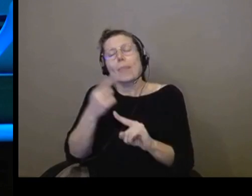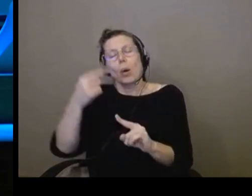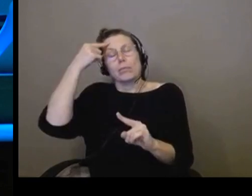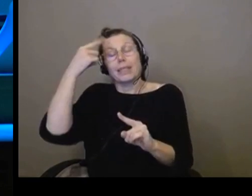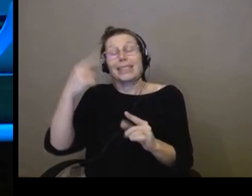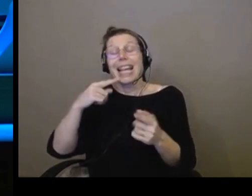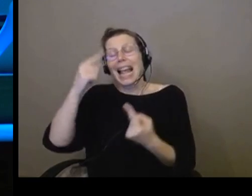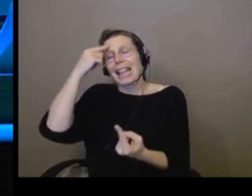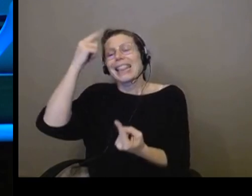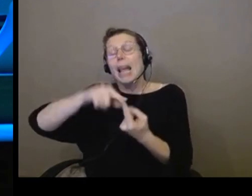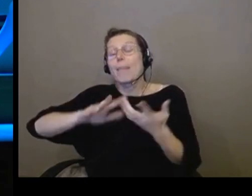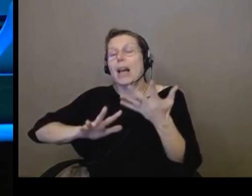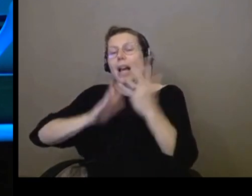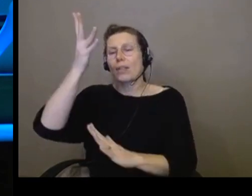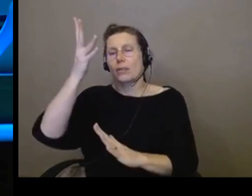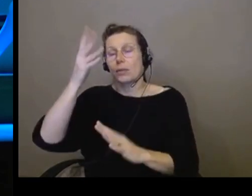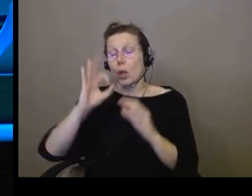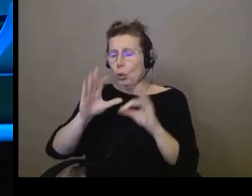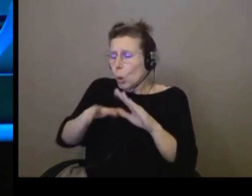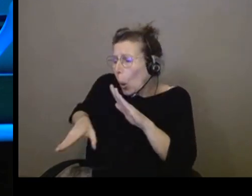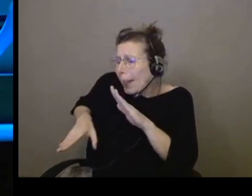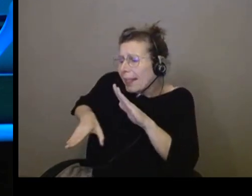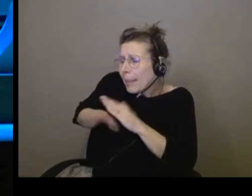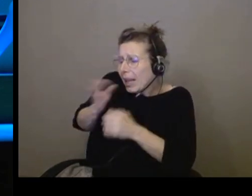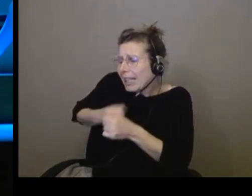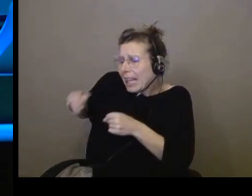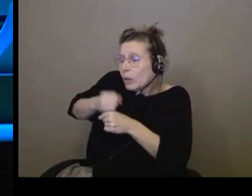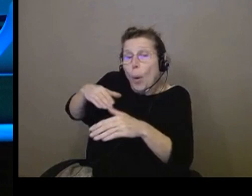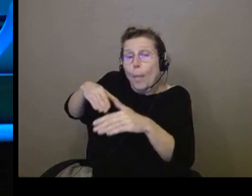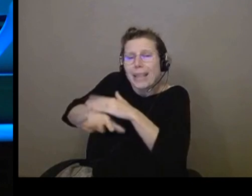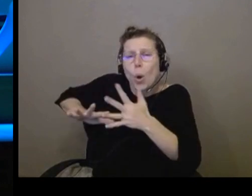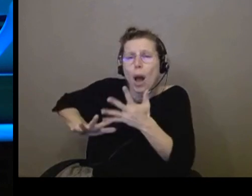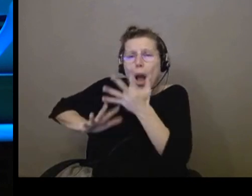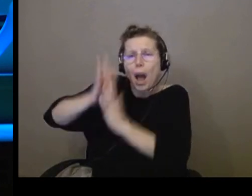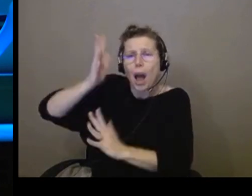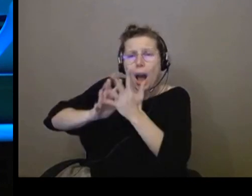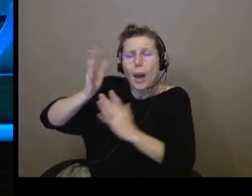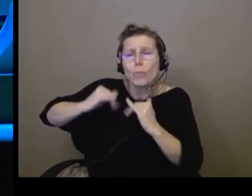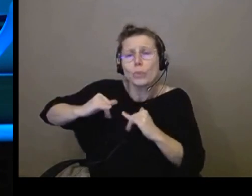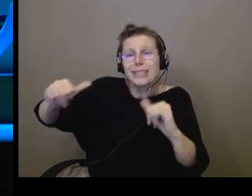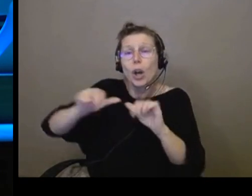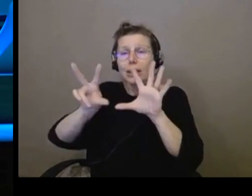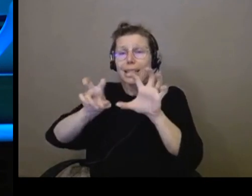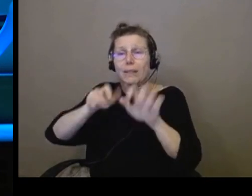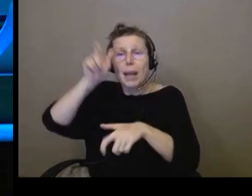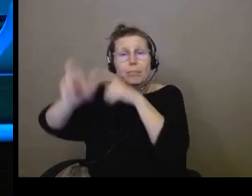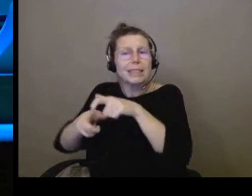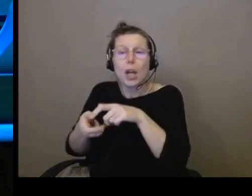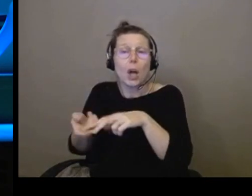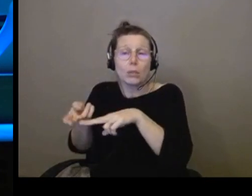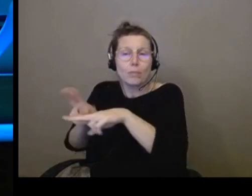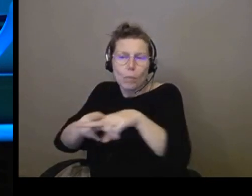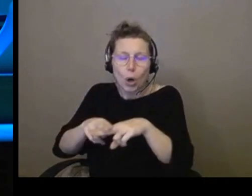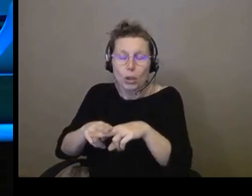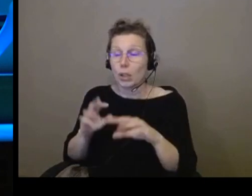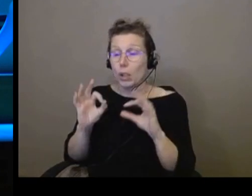un très gros incendie où 80 personnes sont mortes. Donc, l'obsession dans un réseau souterrain comme le métro, moi, je l découvert, ça ne pas si longtemps que je suis allée à